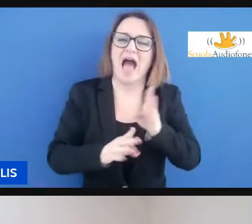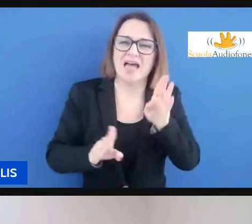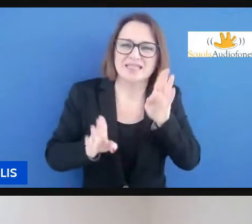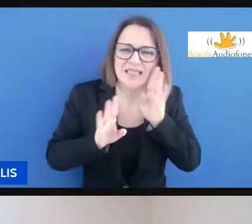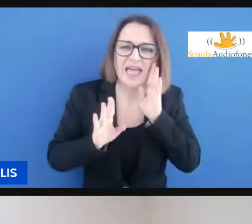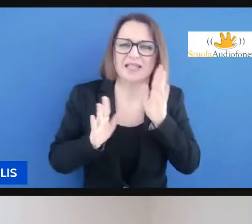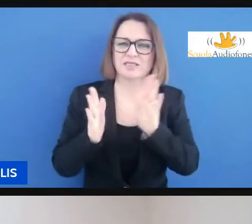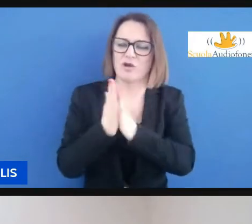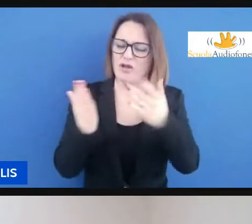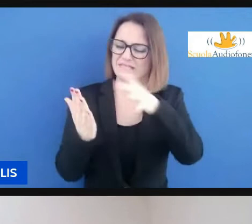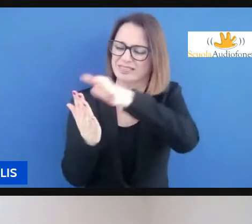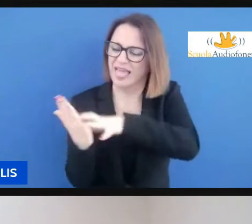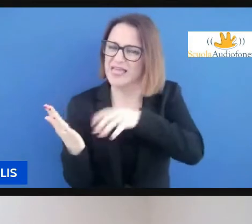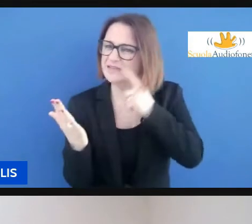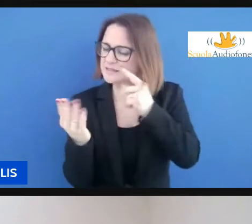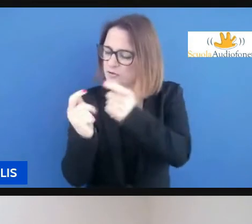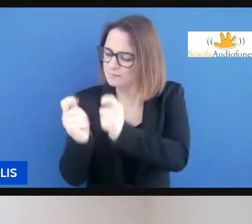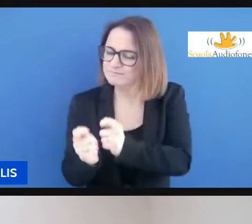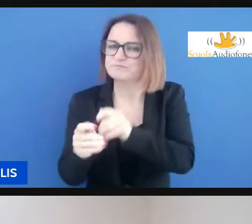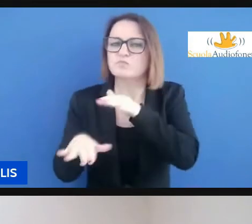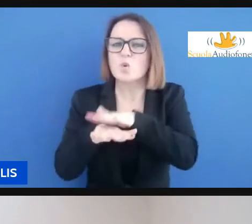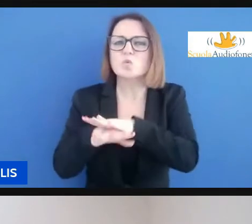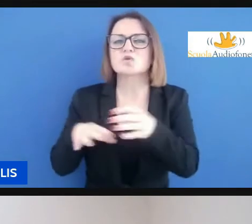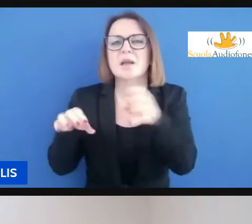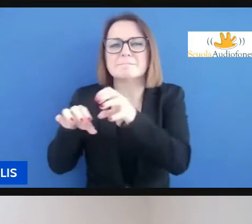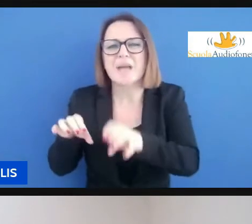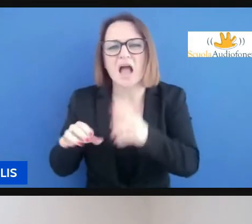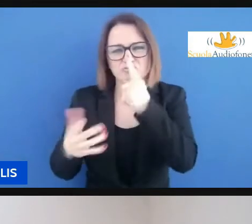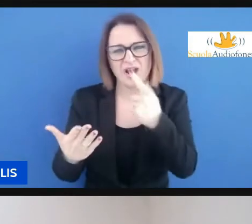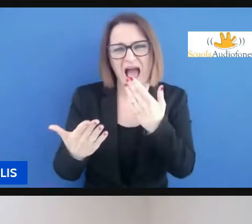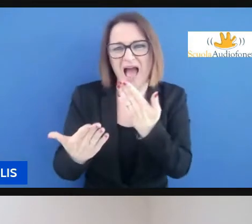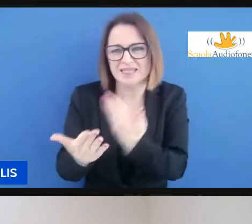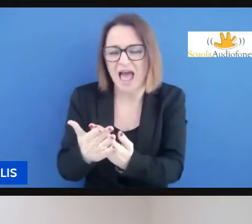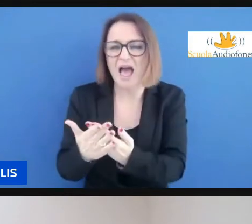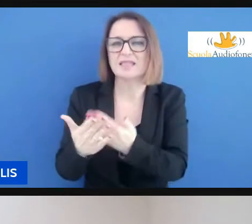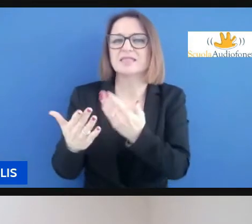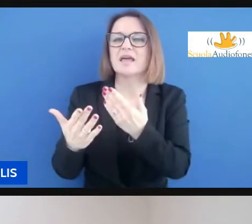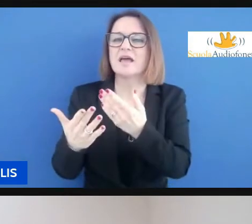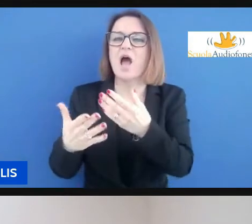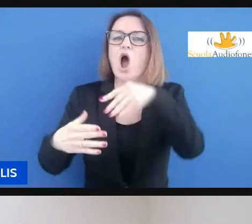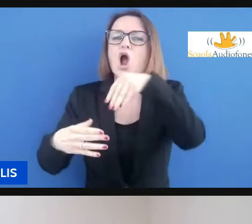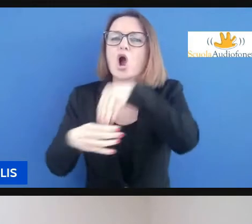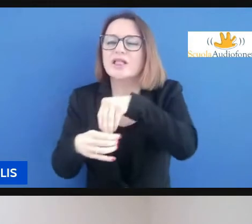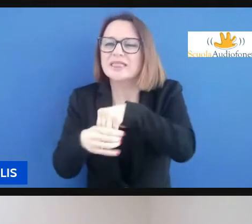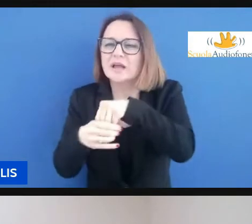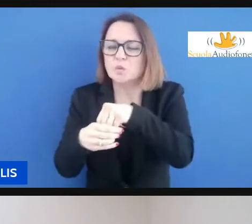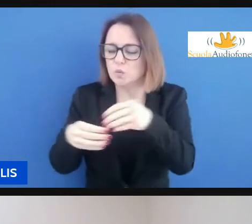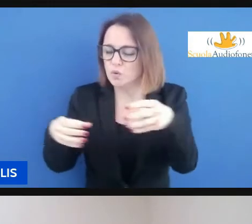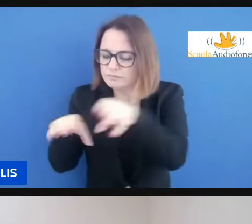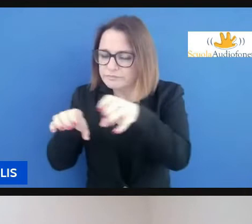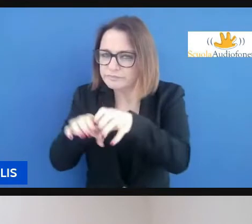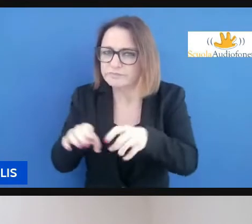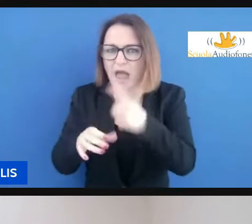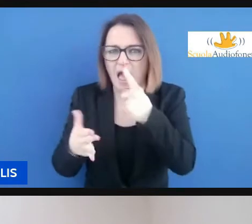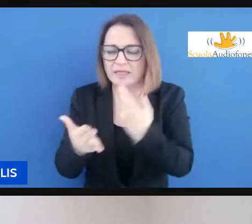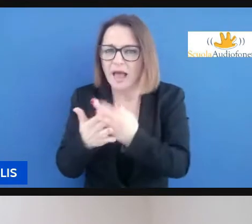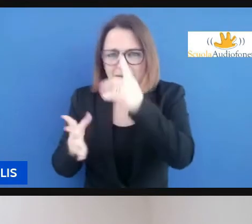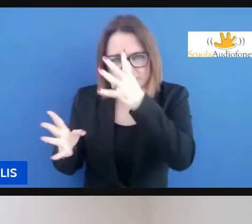immagini come diceva la dottoressa svolpato adatte al contenuto senza essere fuorvianti è fondamentale